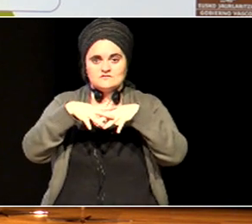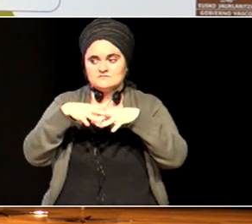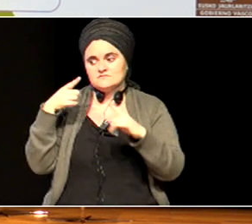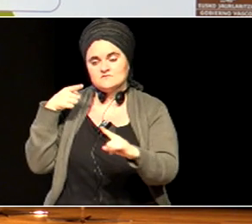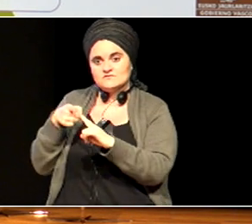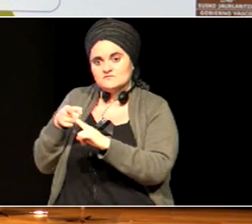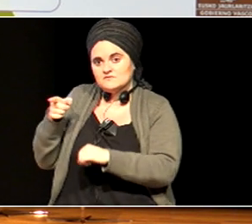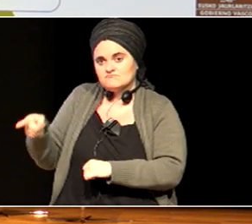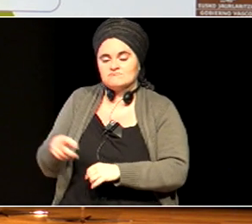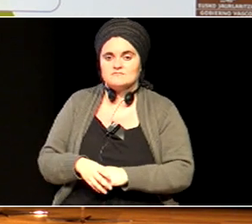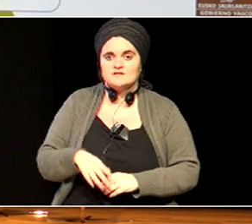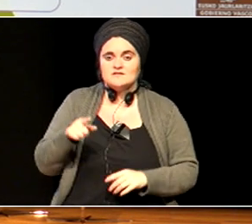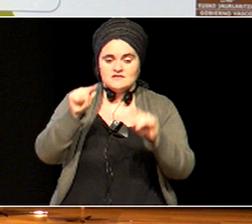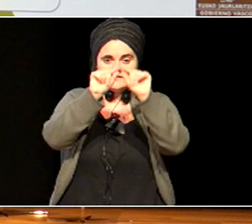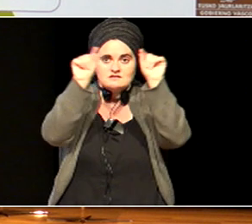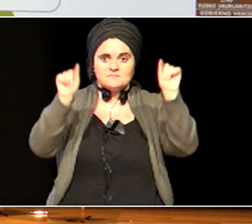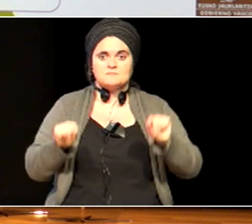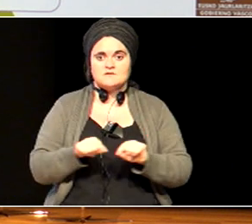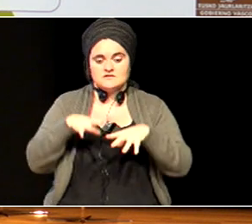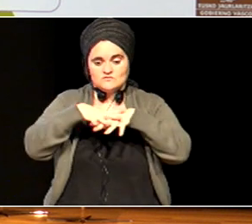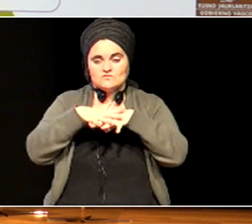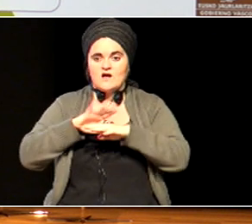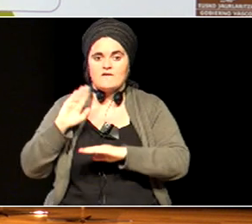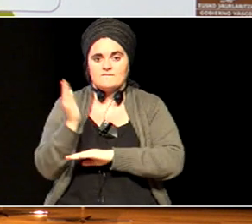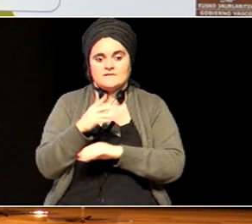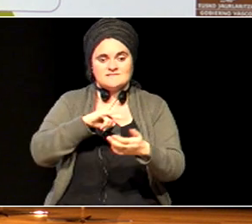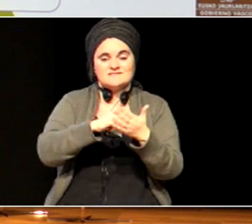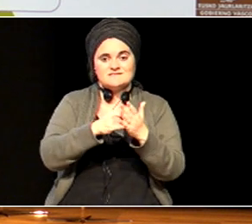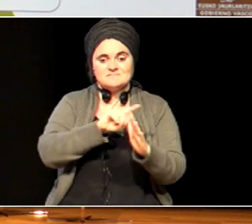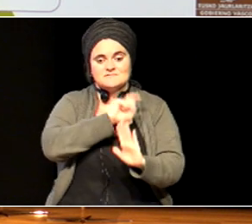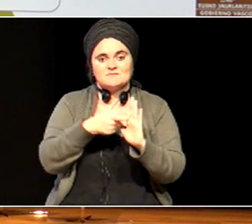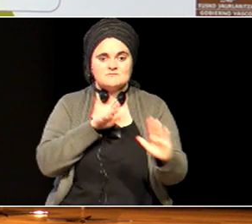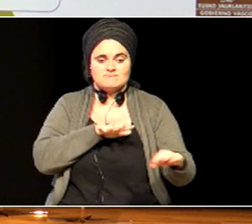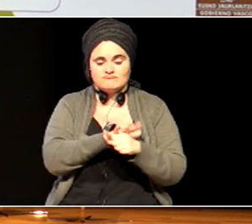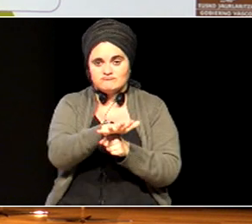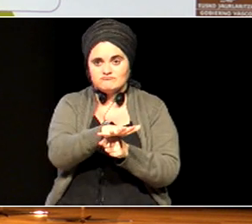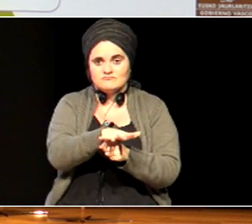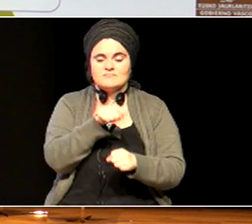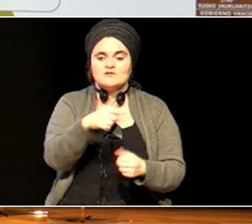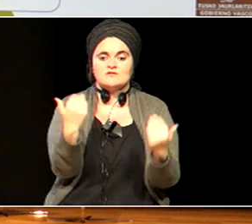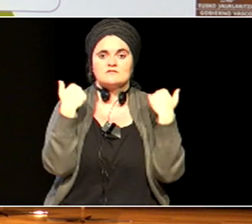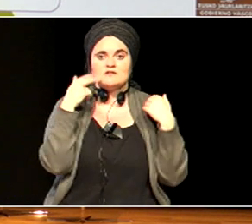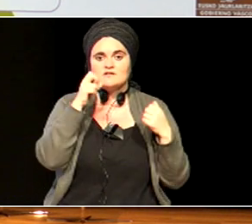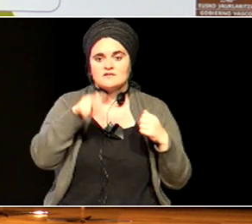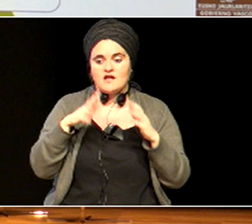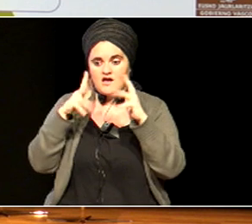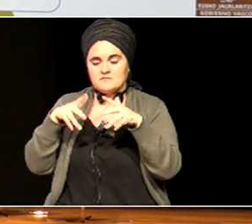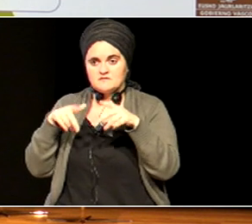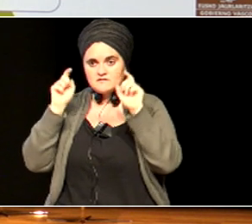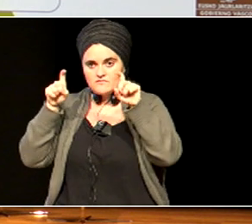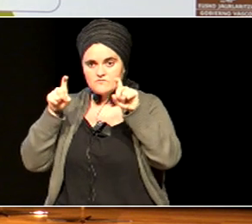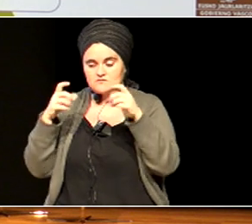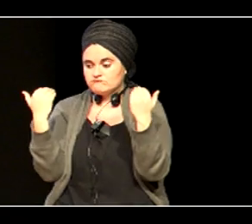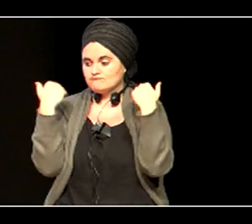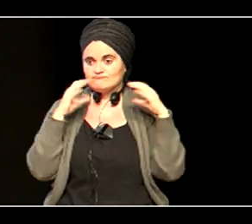as medidas estructurales afectan a todo el sistema y son responsabilidad de la administración educativa